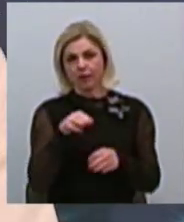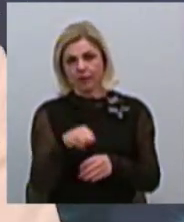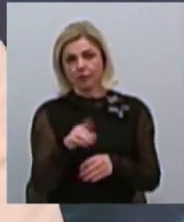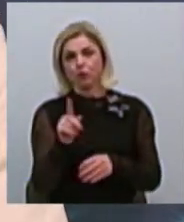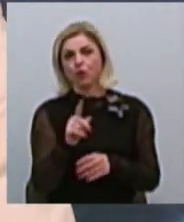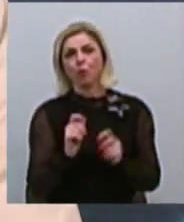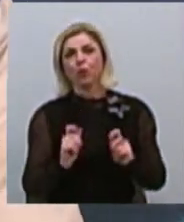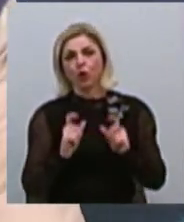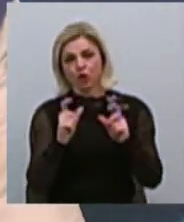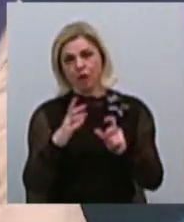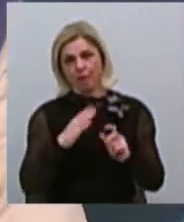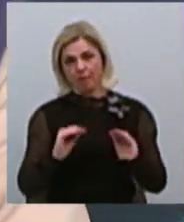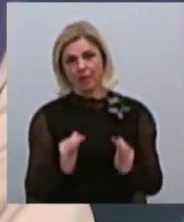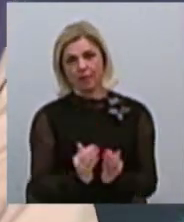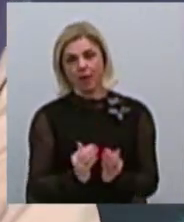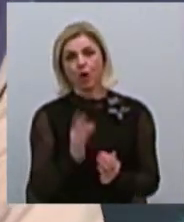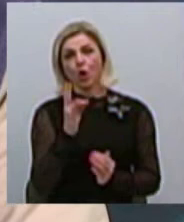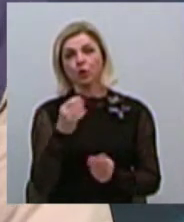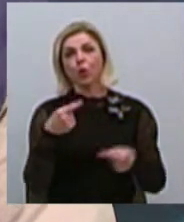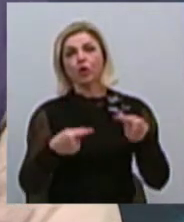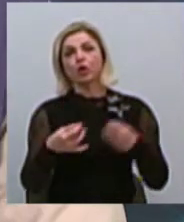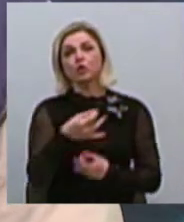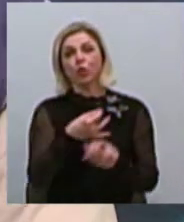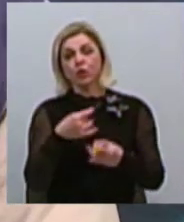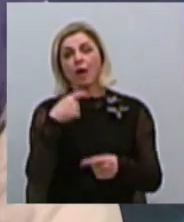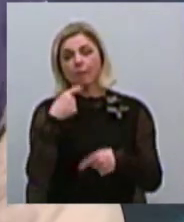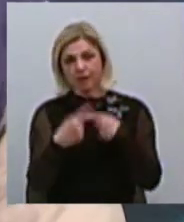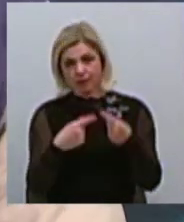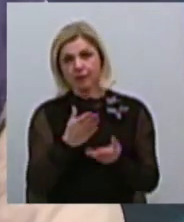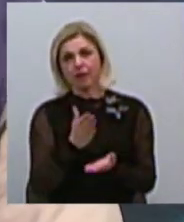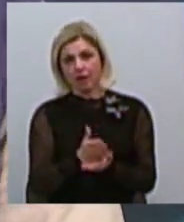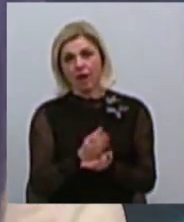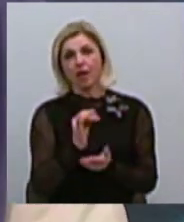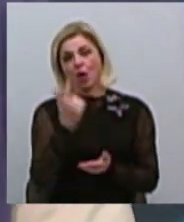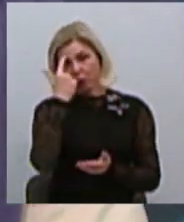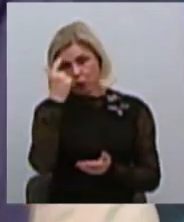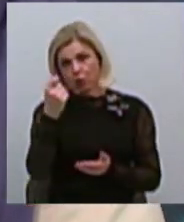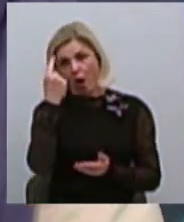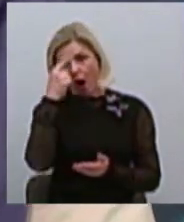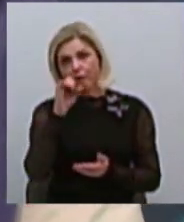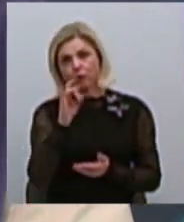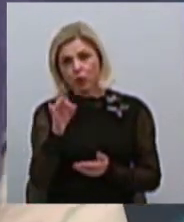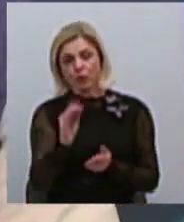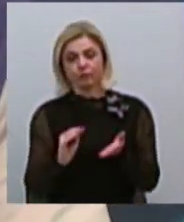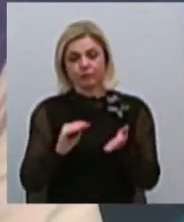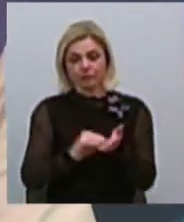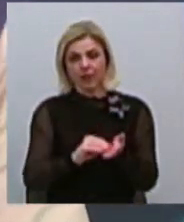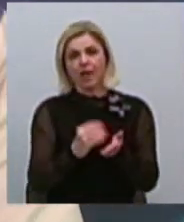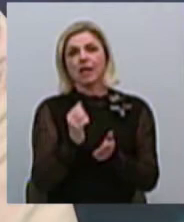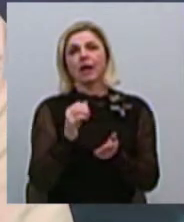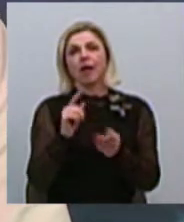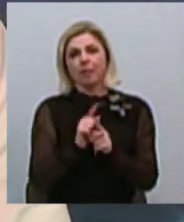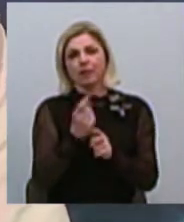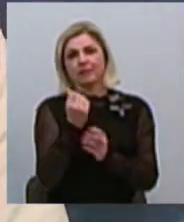мінімальне. Але об цьому дискуссії постоянно йдуть, і предупреждають авторів проєкта забивати небольшую маржу, скажем так,